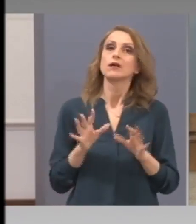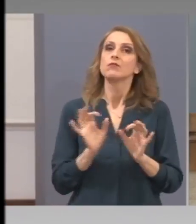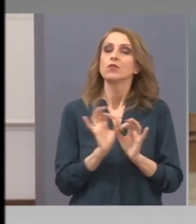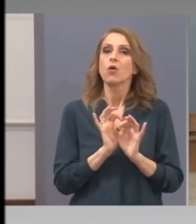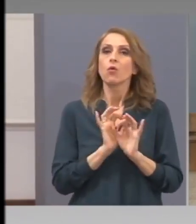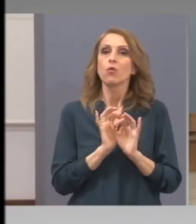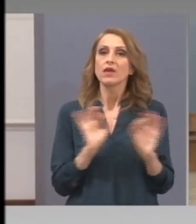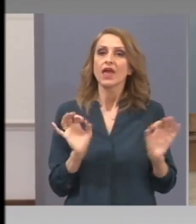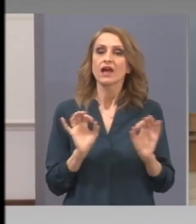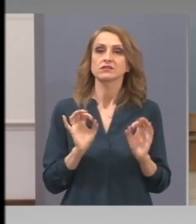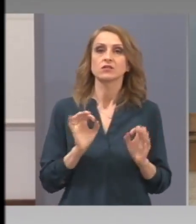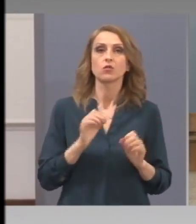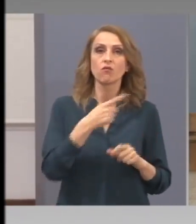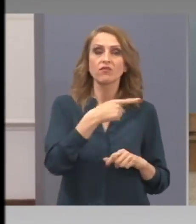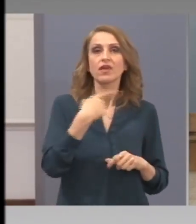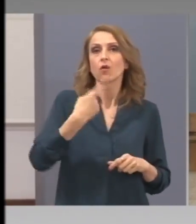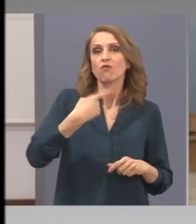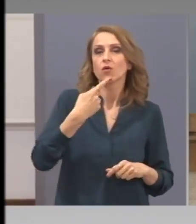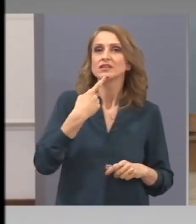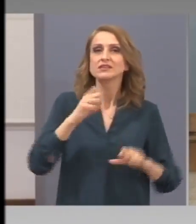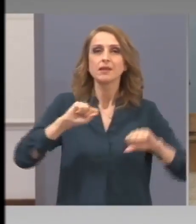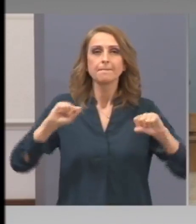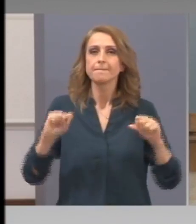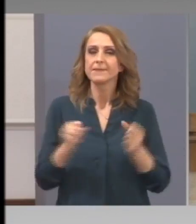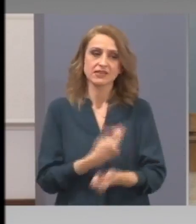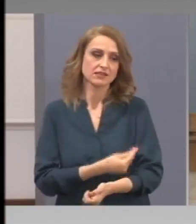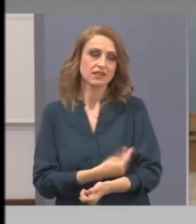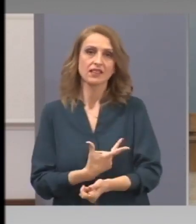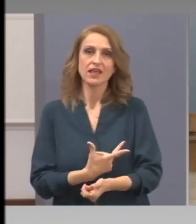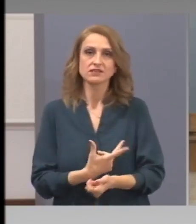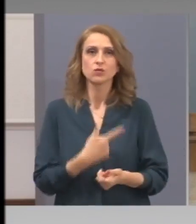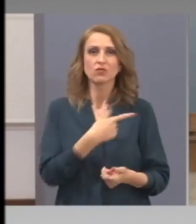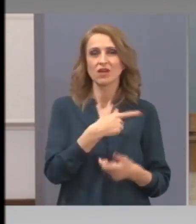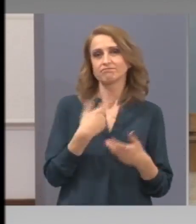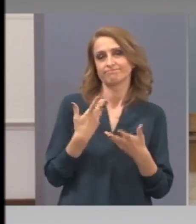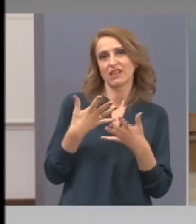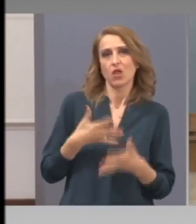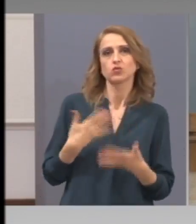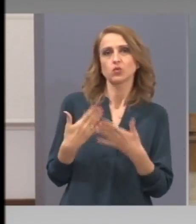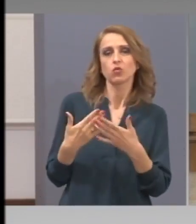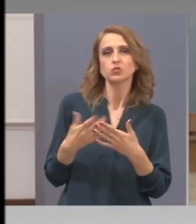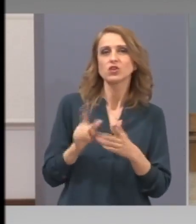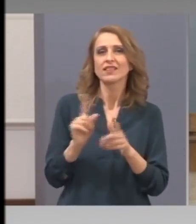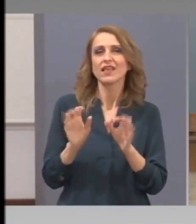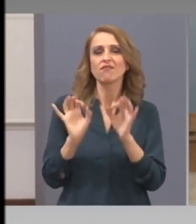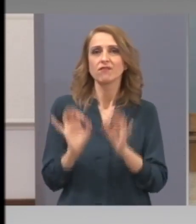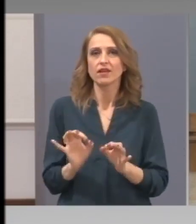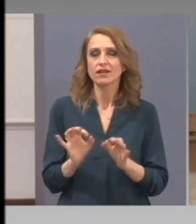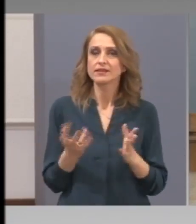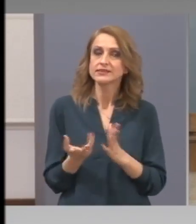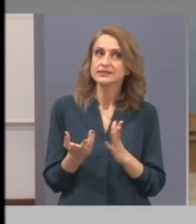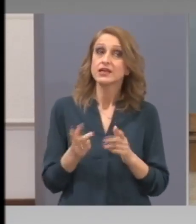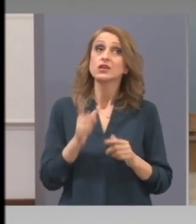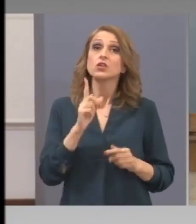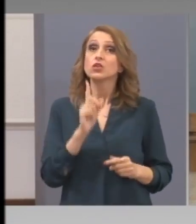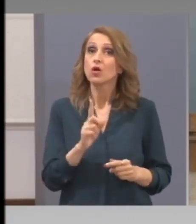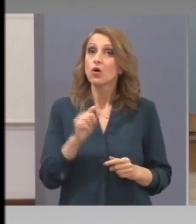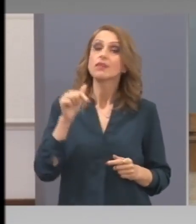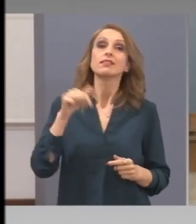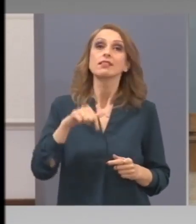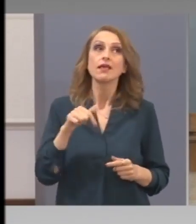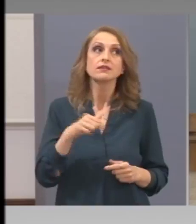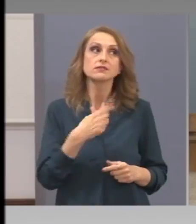наблегнахте на бързите тестове и отношението ви към тях, но днес чухме изявление, което просто беше